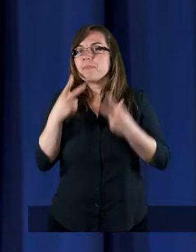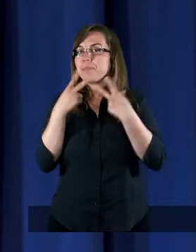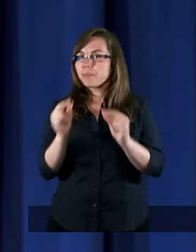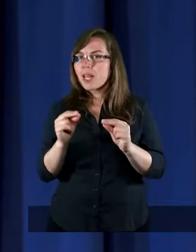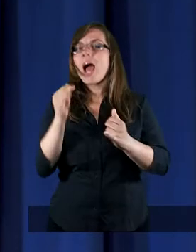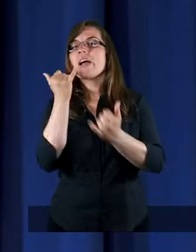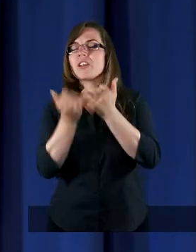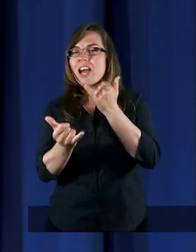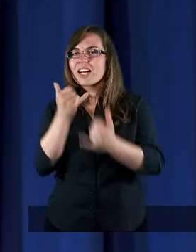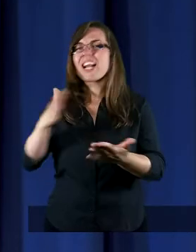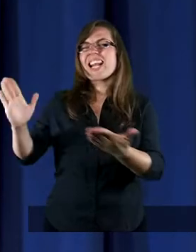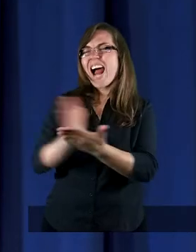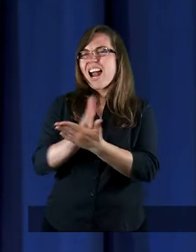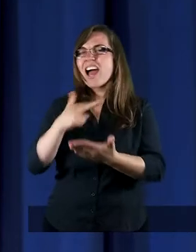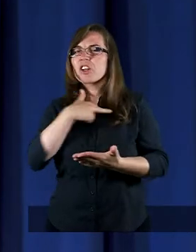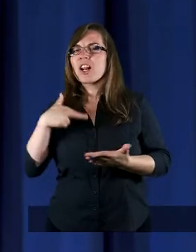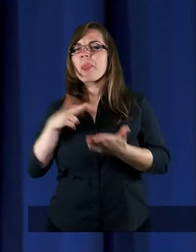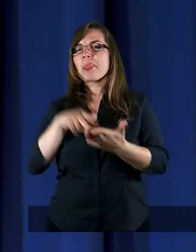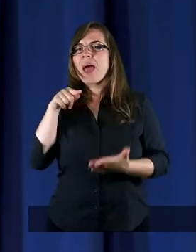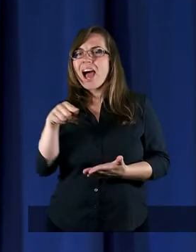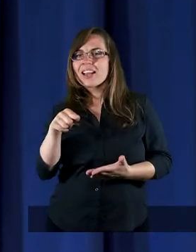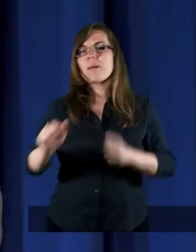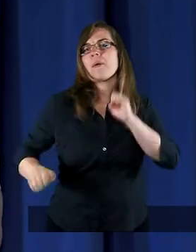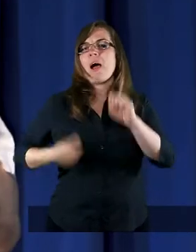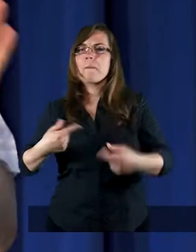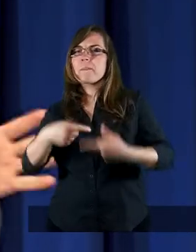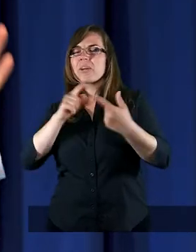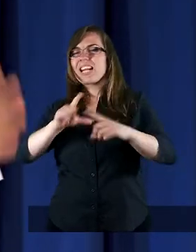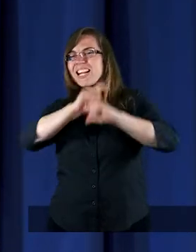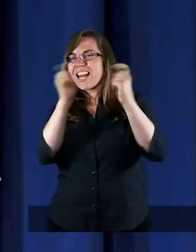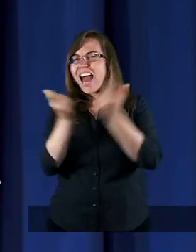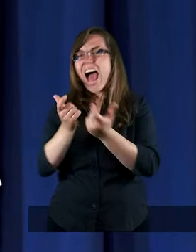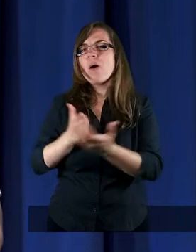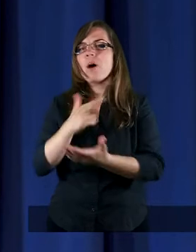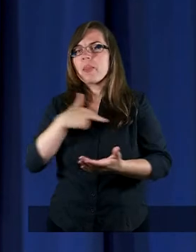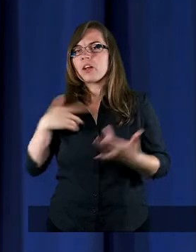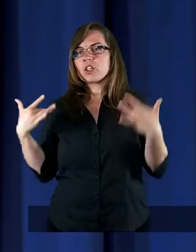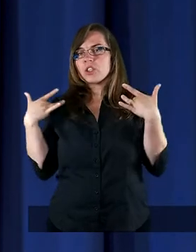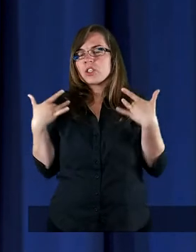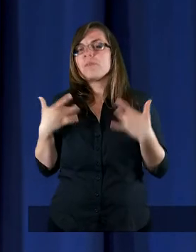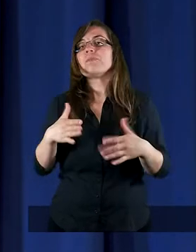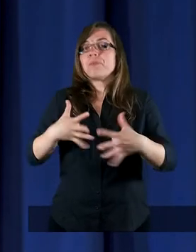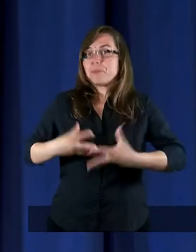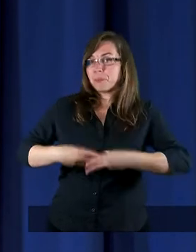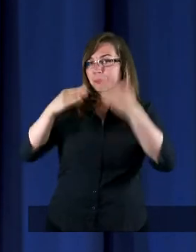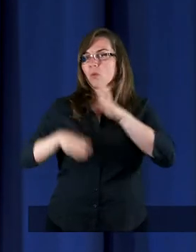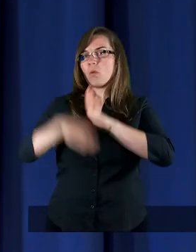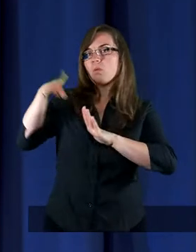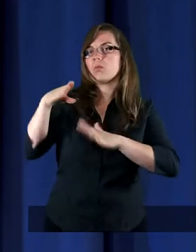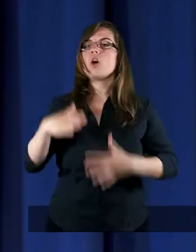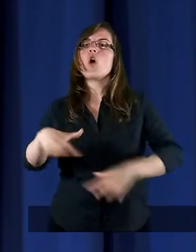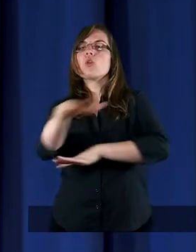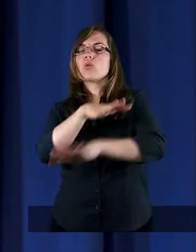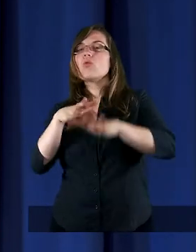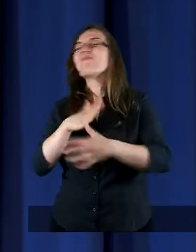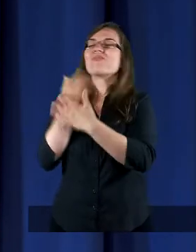jeśli zależy nam na tym, aby przez całe nasze życie wzrastać duchowo, to przede